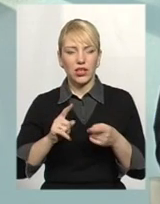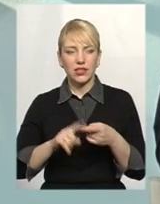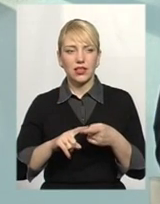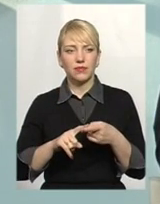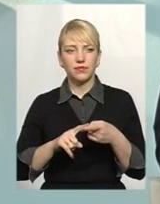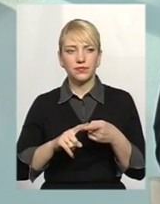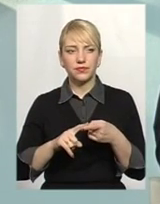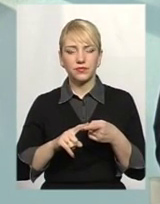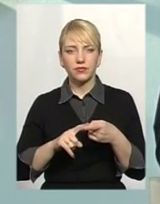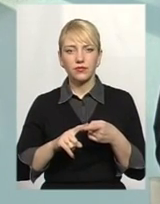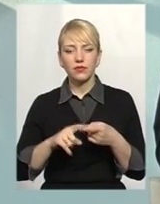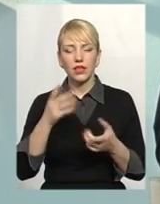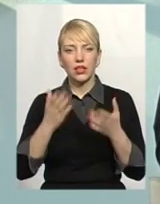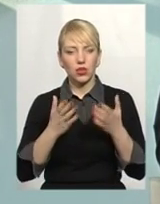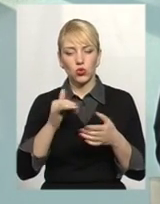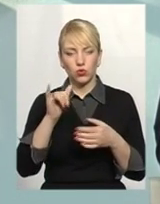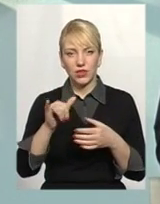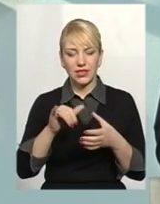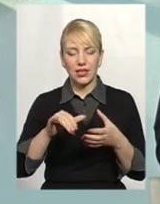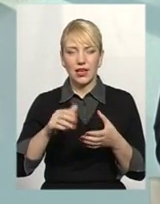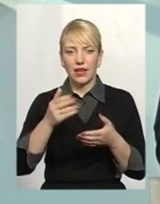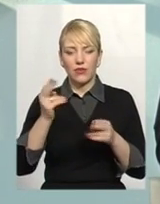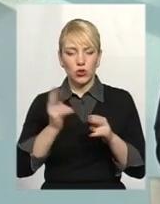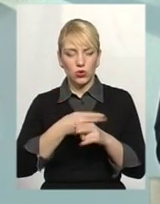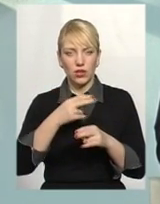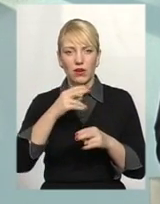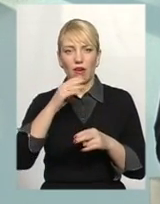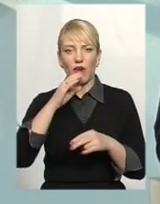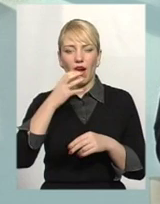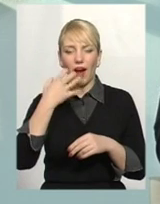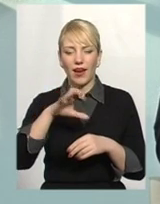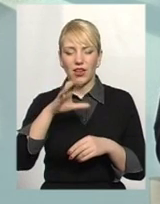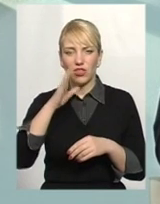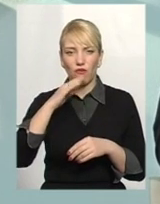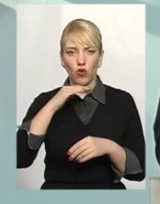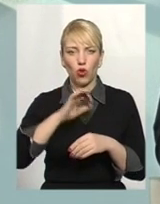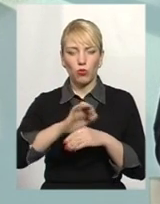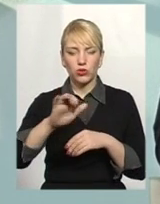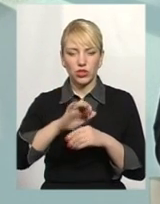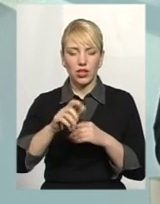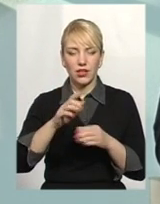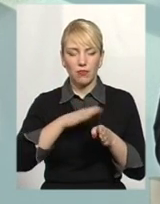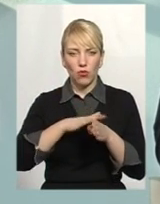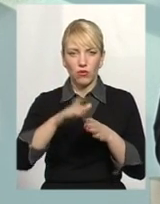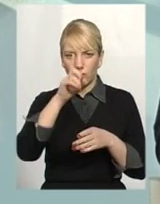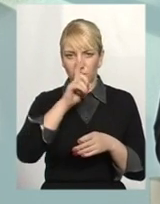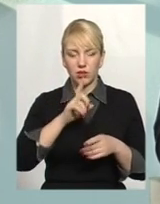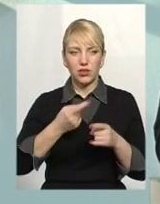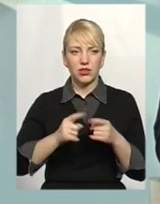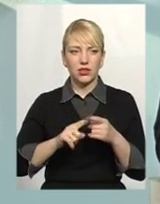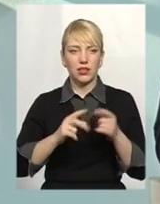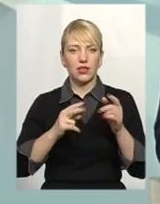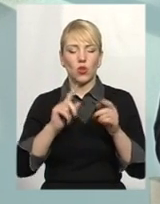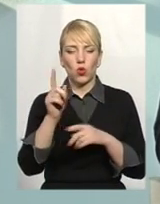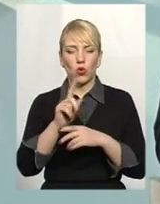одну людину в місяць. Якщо у вас взагалі відсутнє гаряче водопостачання цілий місяць, то в даному випадку норма складає 7,1